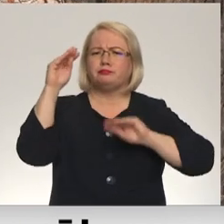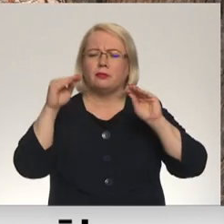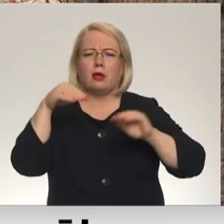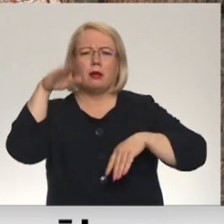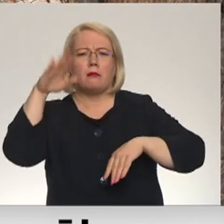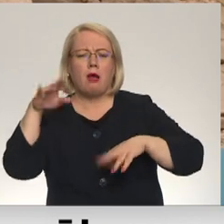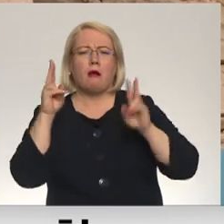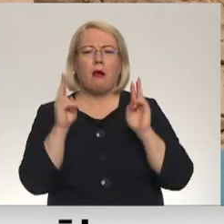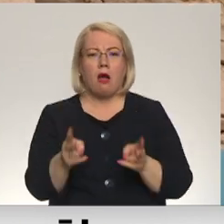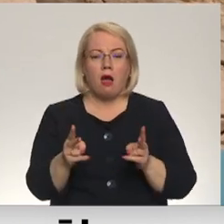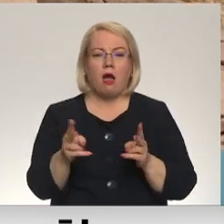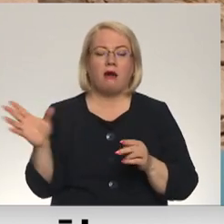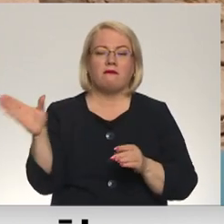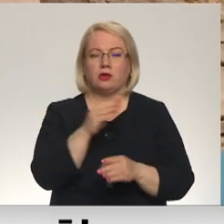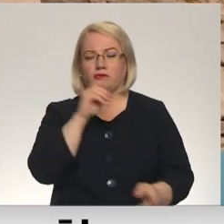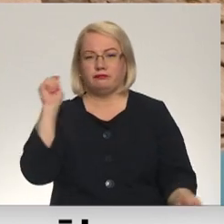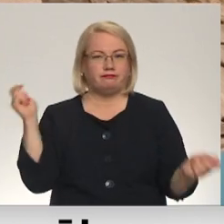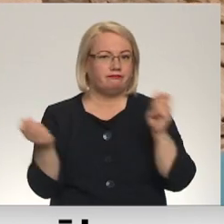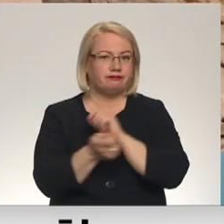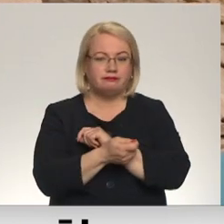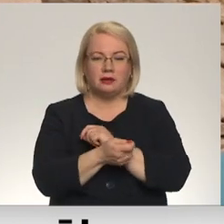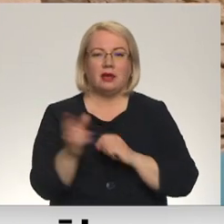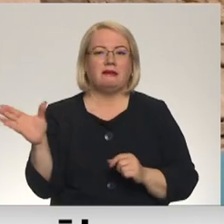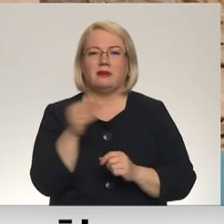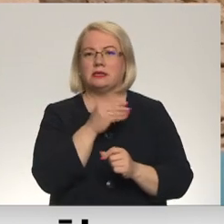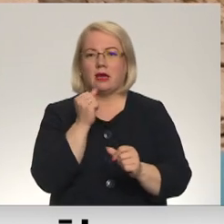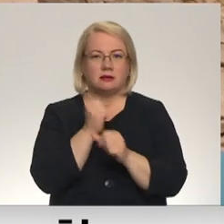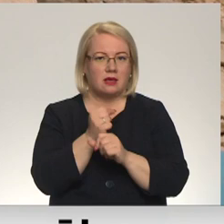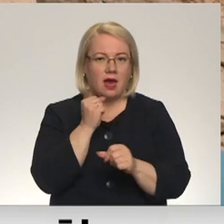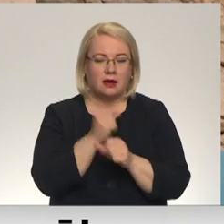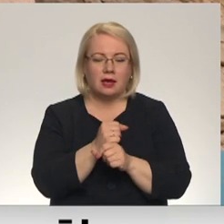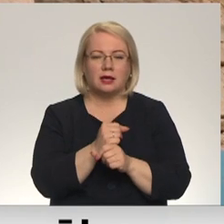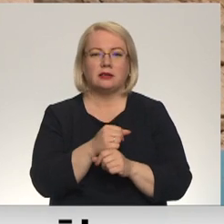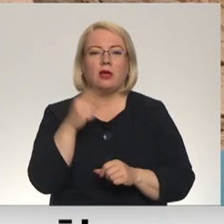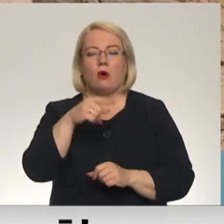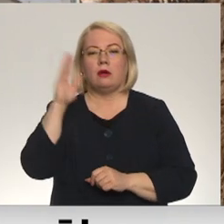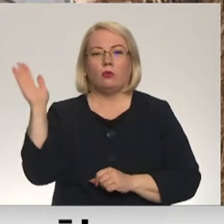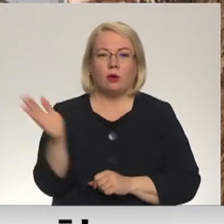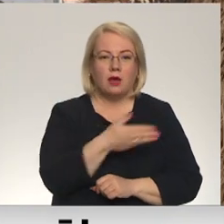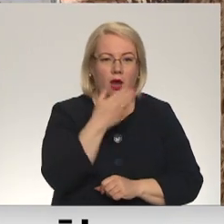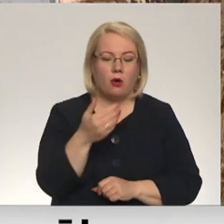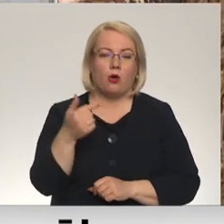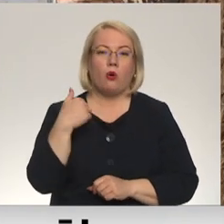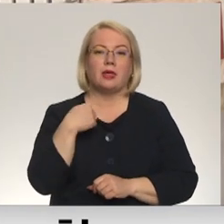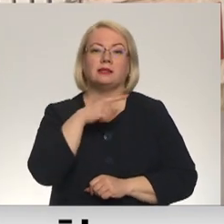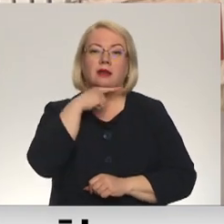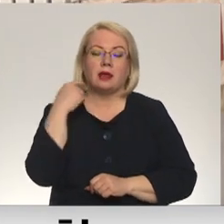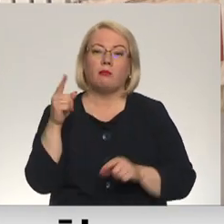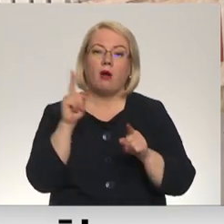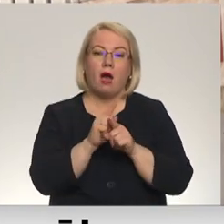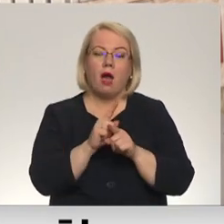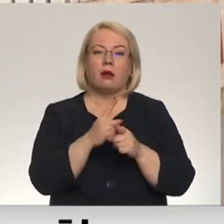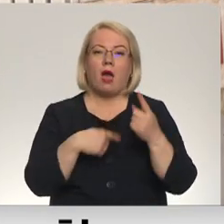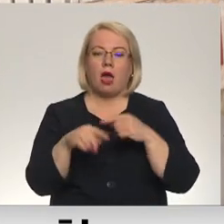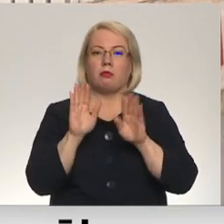veidot, viss būt. Viss tiek mainīts, viss, kas ir darīts, tas ir gāsts nost atkal, un es viņus arī gribu tur atlikt